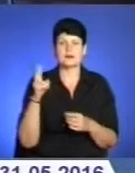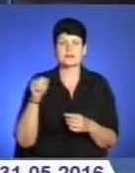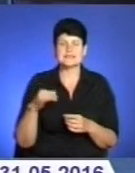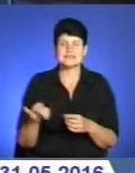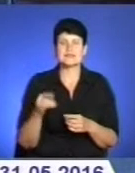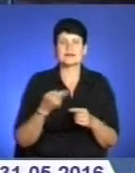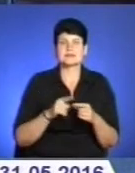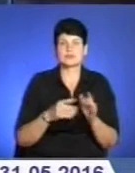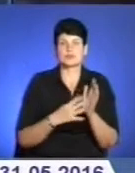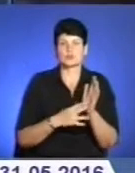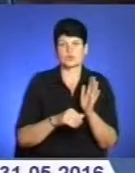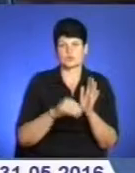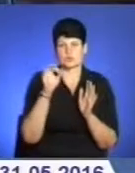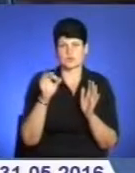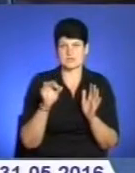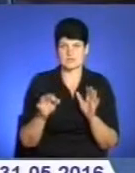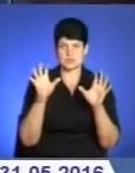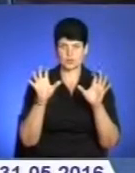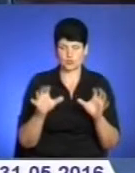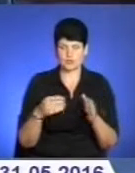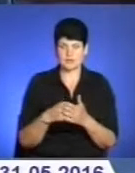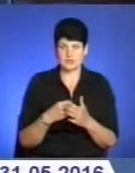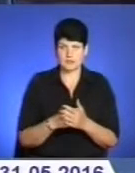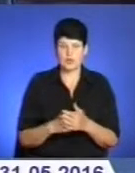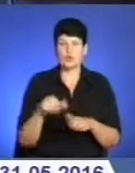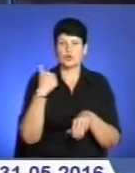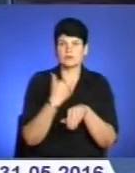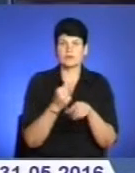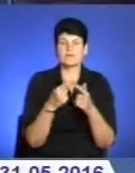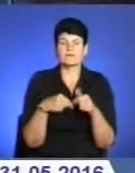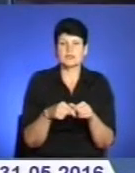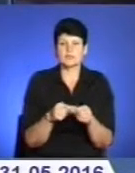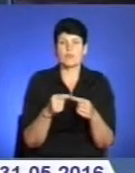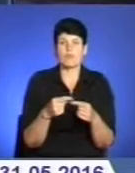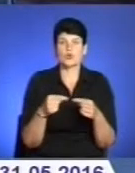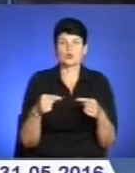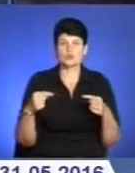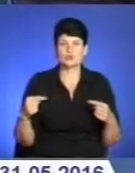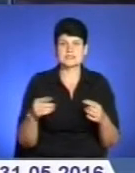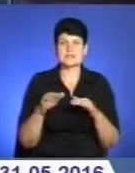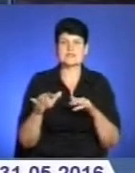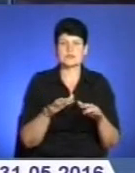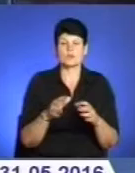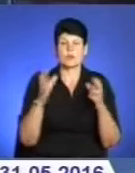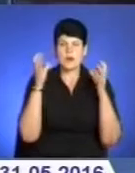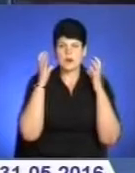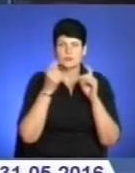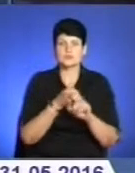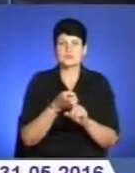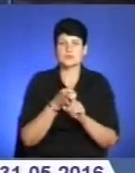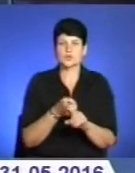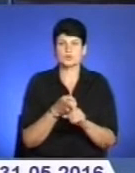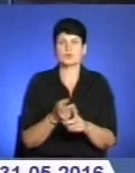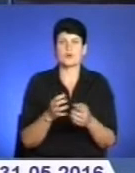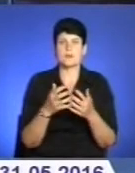% статутного капіталу «Оріону». Основний вид продукції – підприємства, засоби радіозв'язку, апаратура для запису